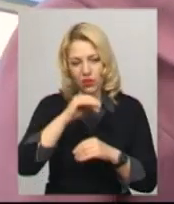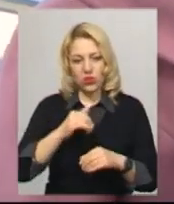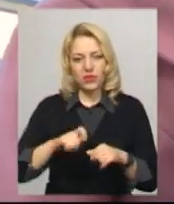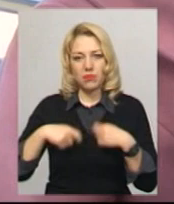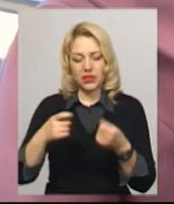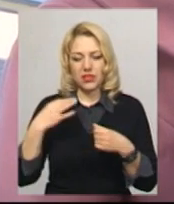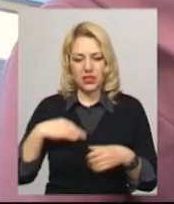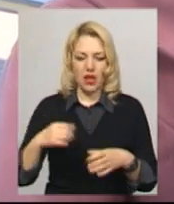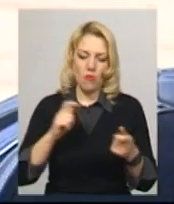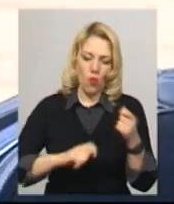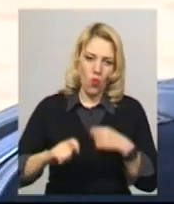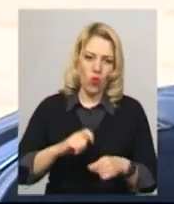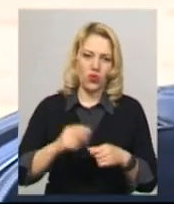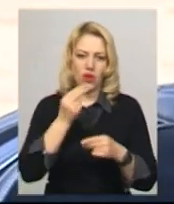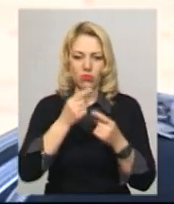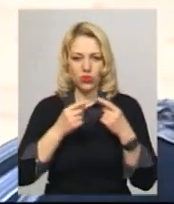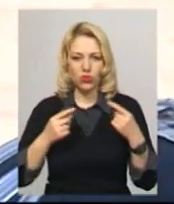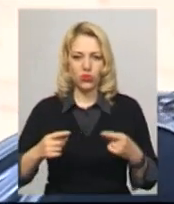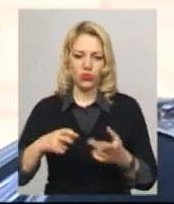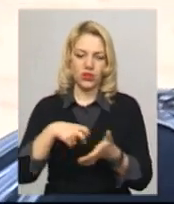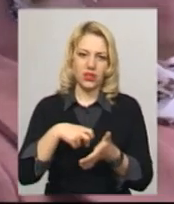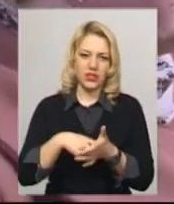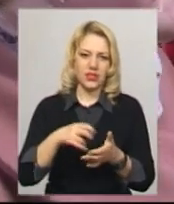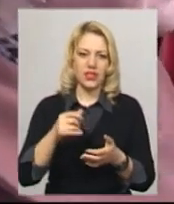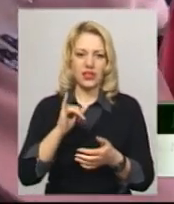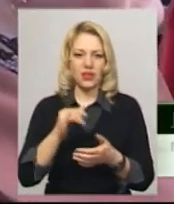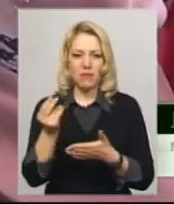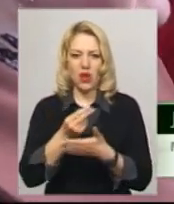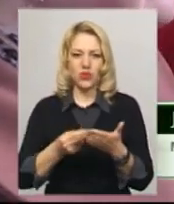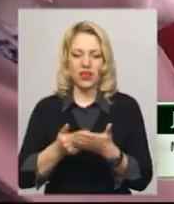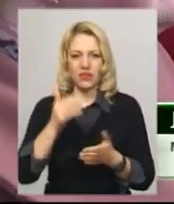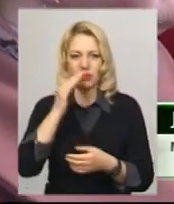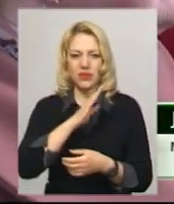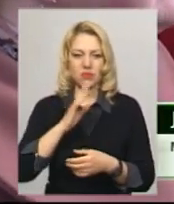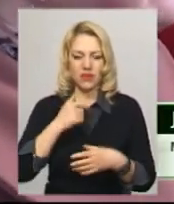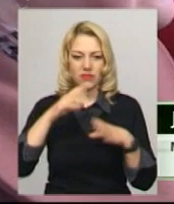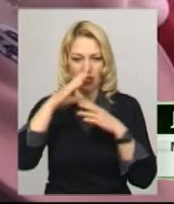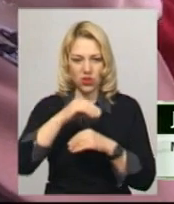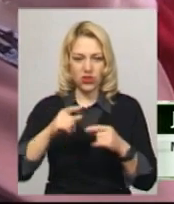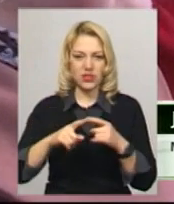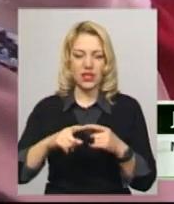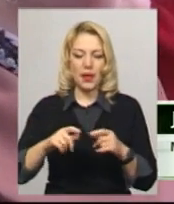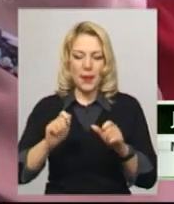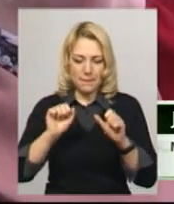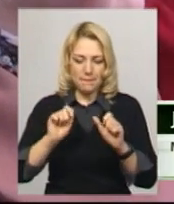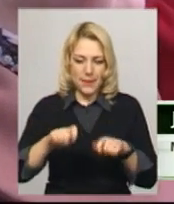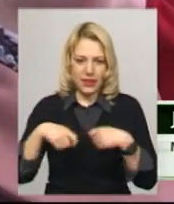синам одяг, продукти, а також листи та малюнки від дітей. Мені вдалося передати через адвоката